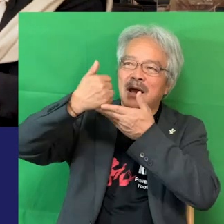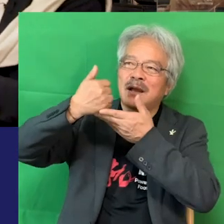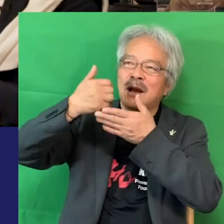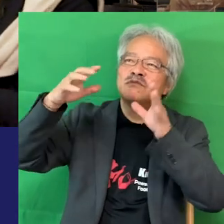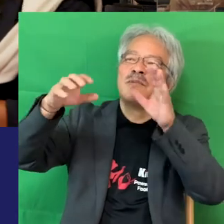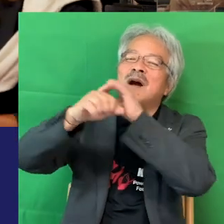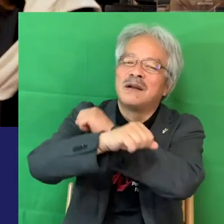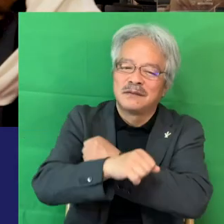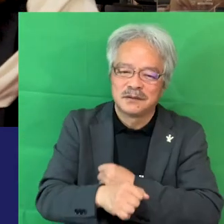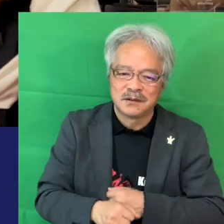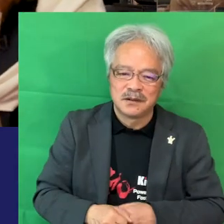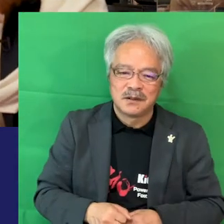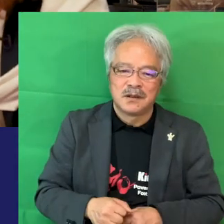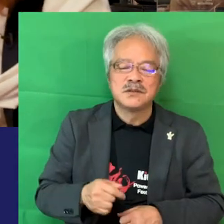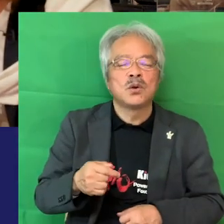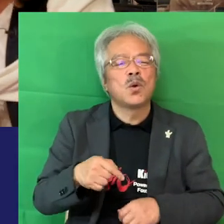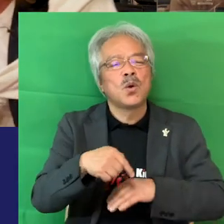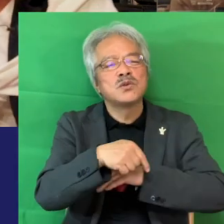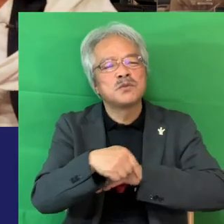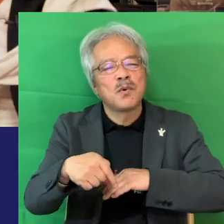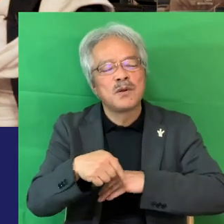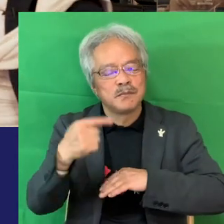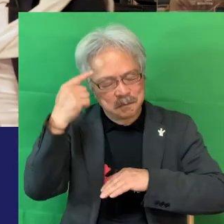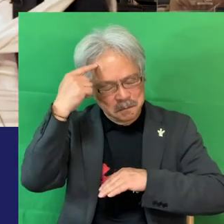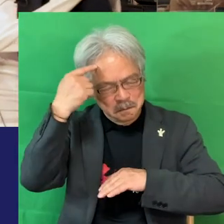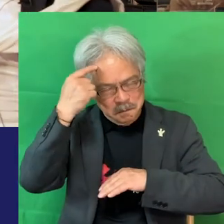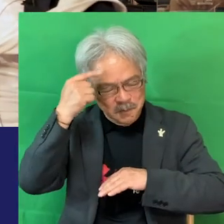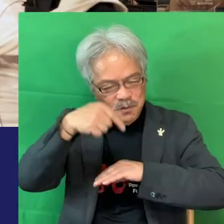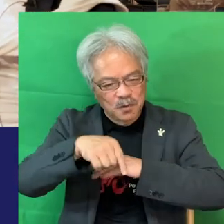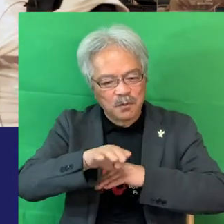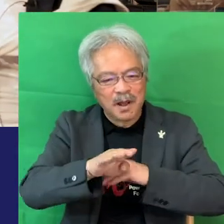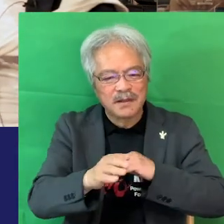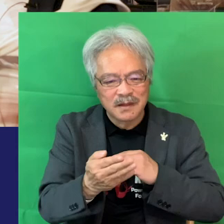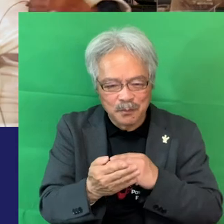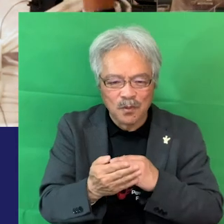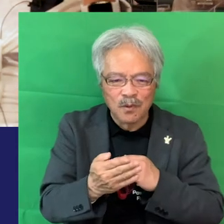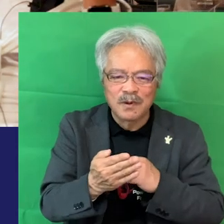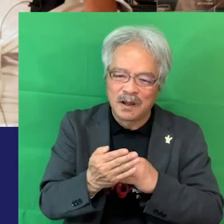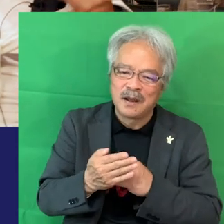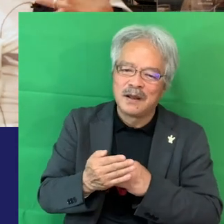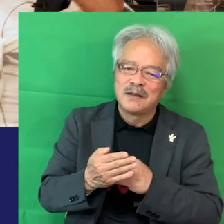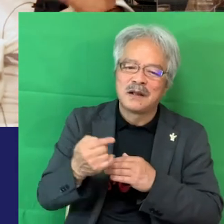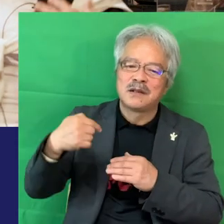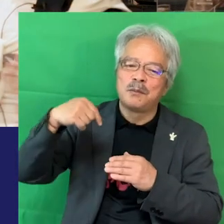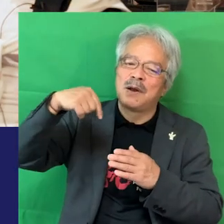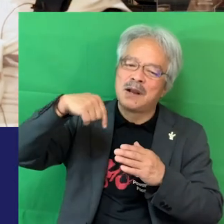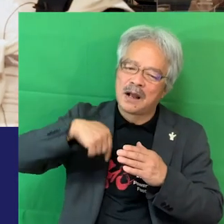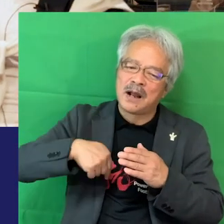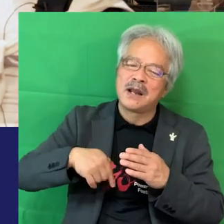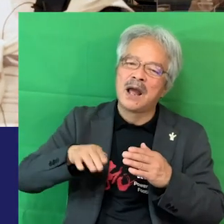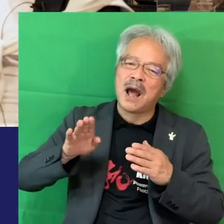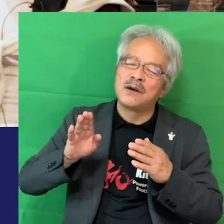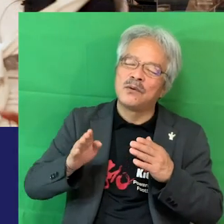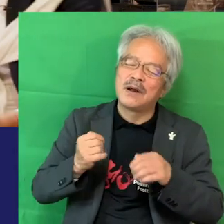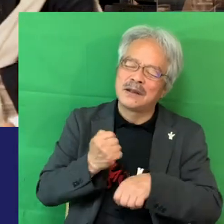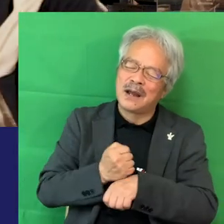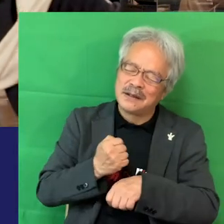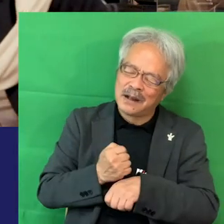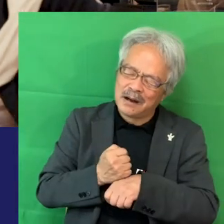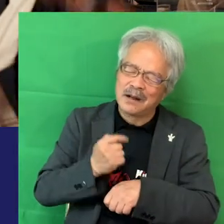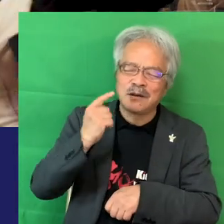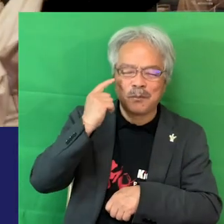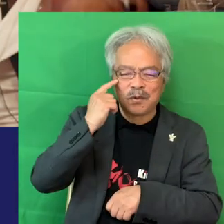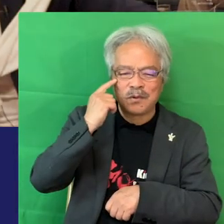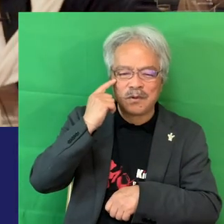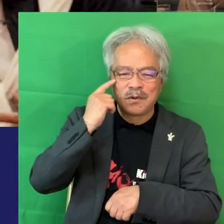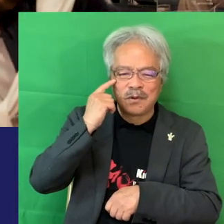もりはあってもそうじゃないんでしょうねだから本当なんかこう中にあるものは大変なんだろうなと思うでスローイはね